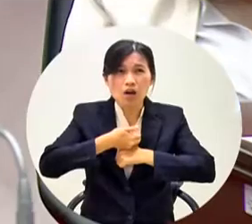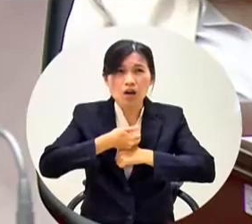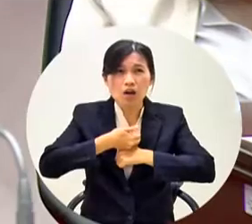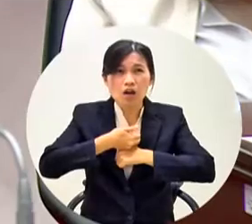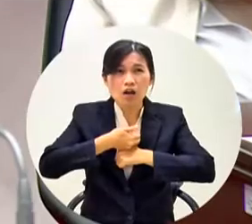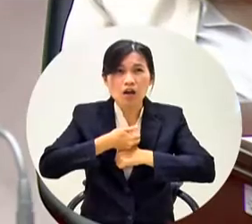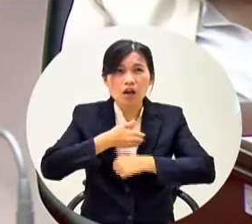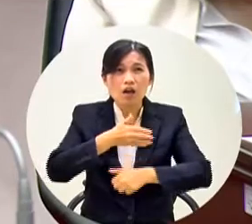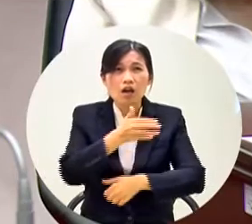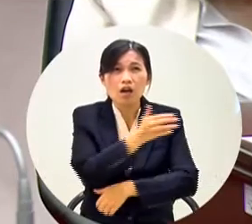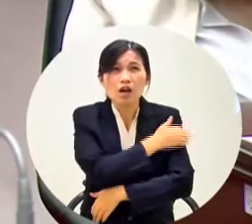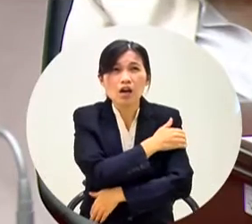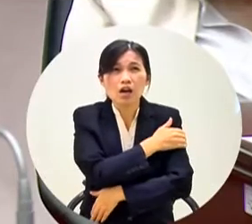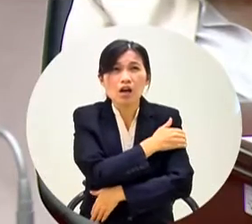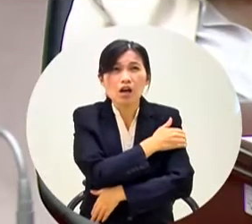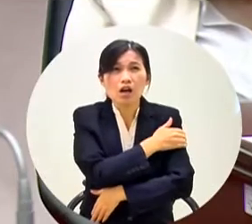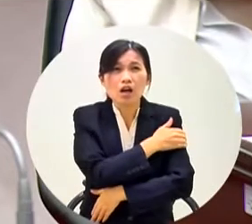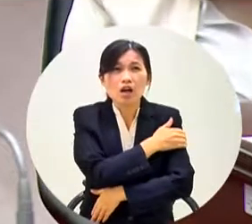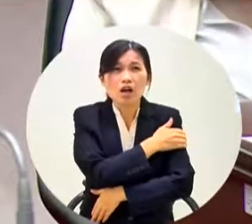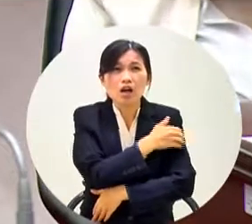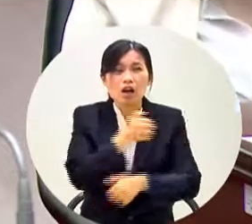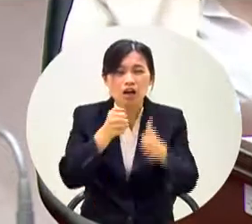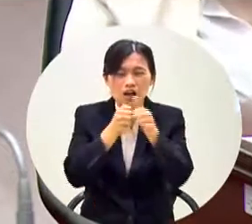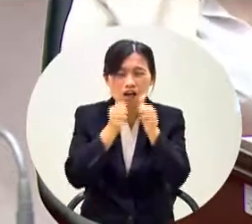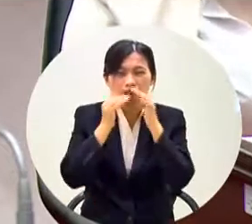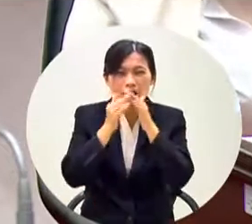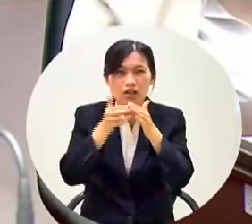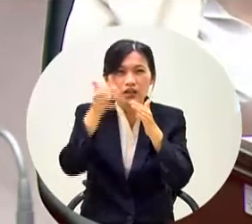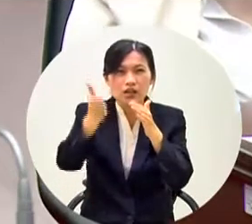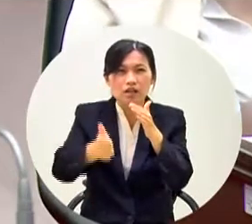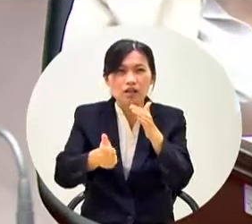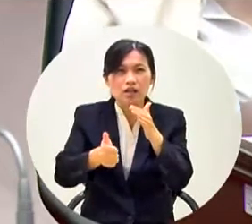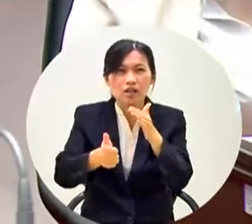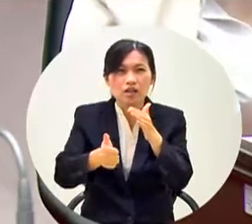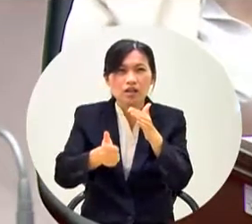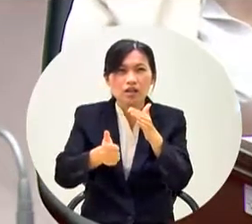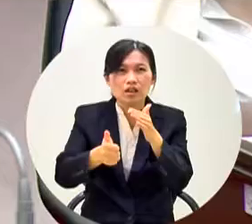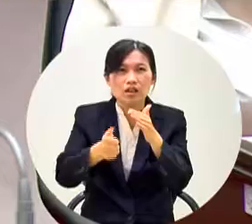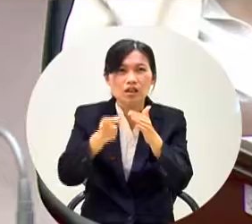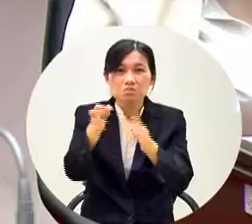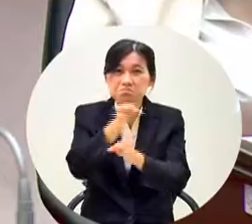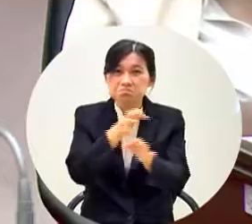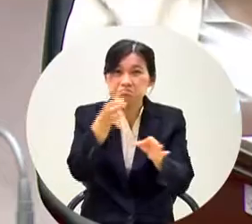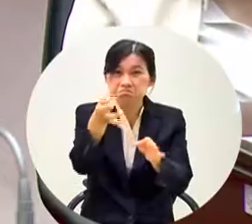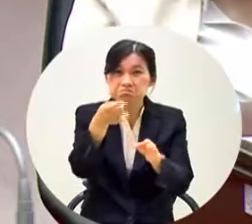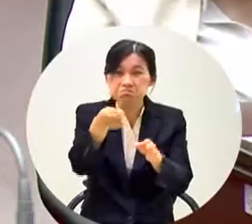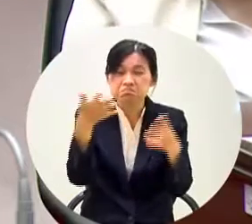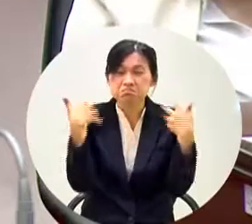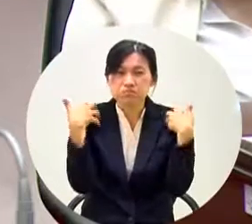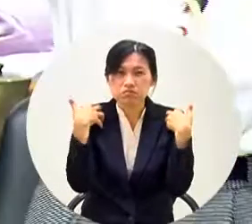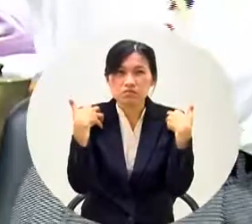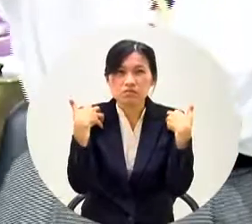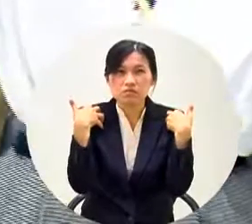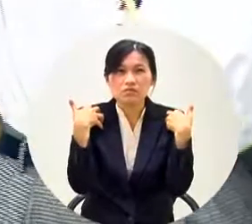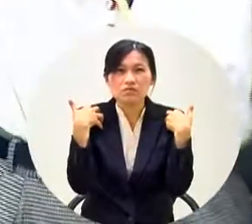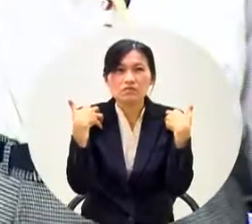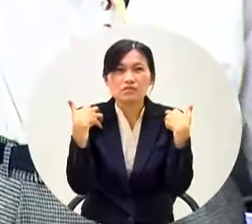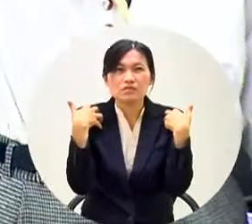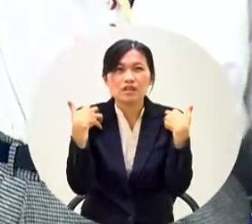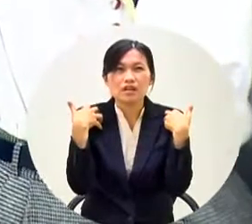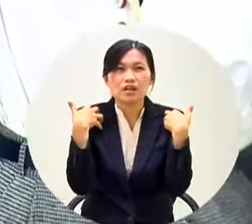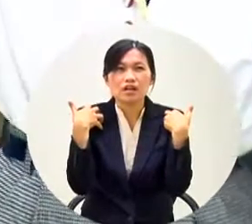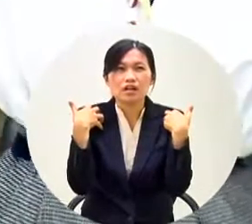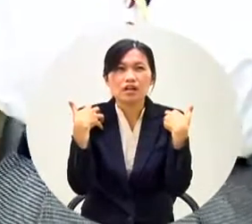不是你的嗎陳副市長請陳副市長答覆局長已經不能問過了來